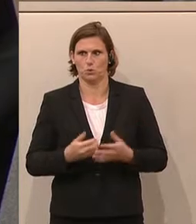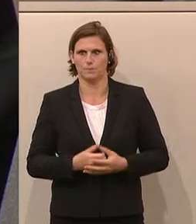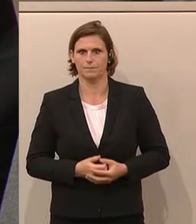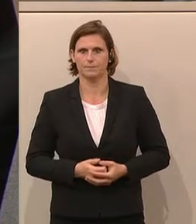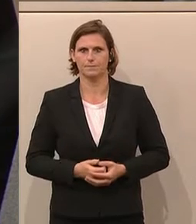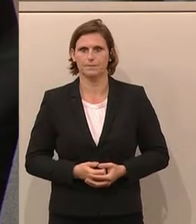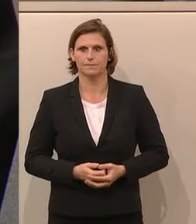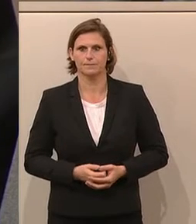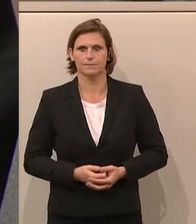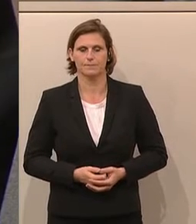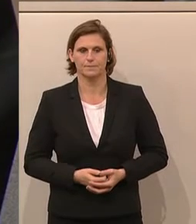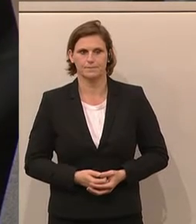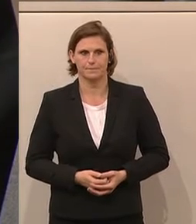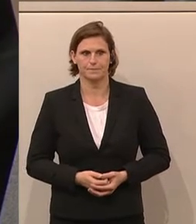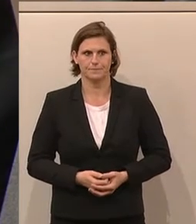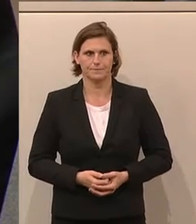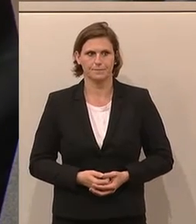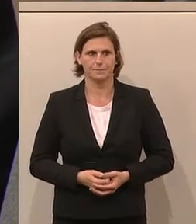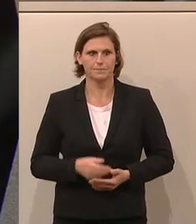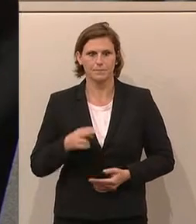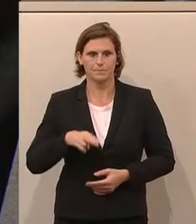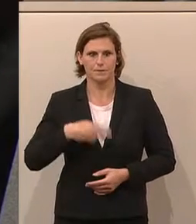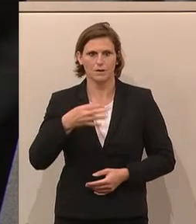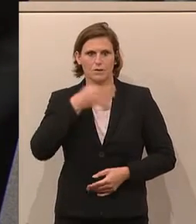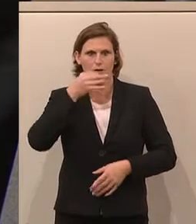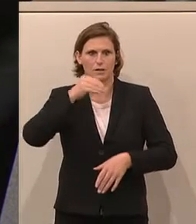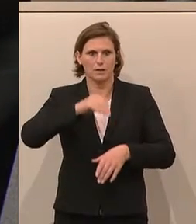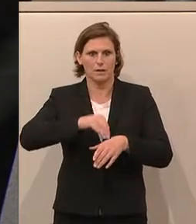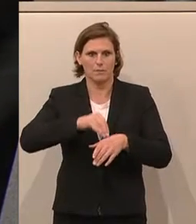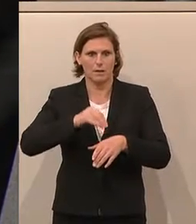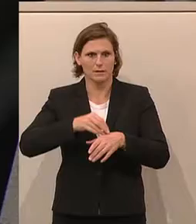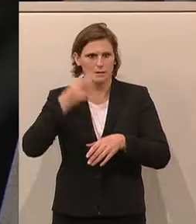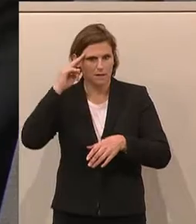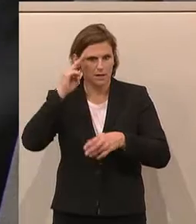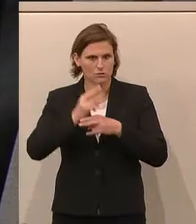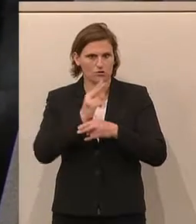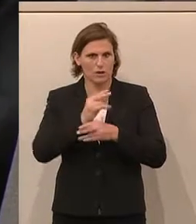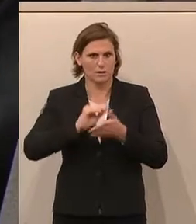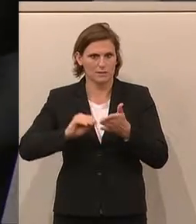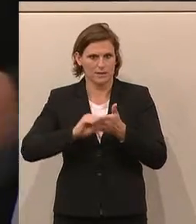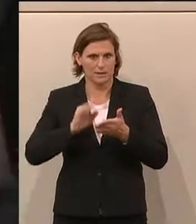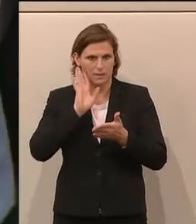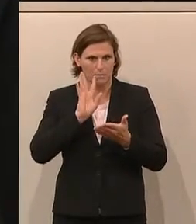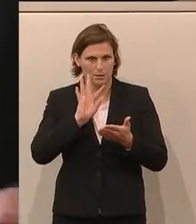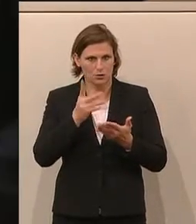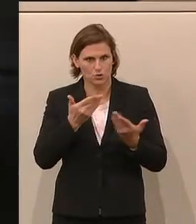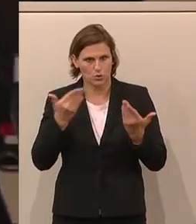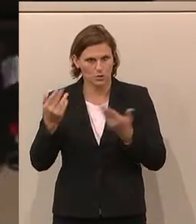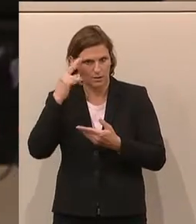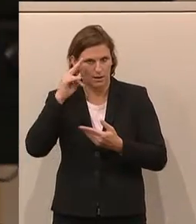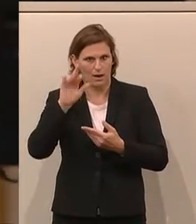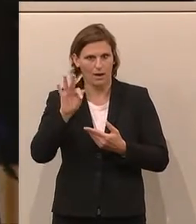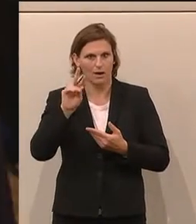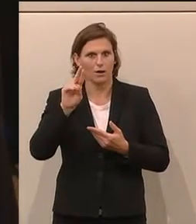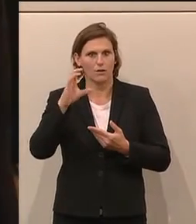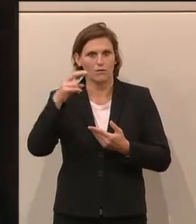Als strengste Kontrollen, aber mit dem notwendigen Hausverstand bezeichnet Klaus Lindinger von der ÖVP den